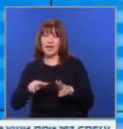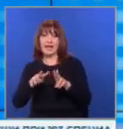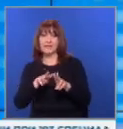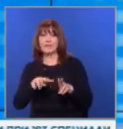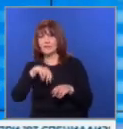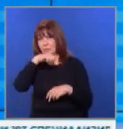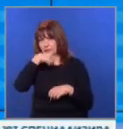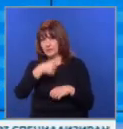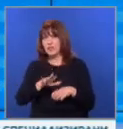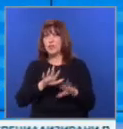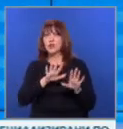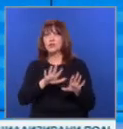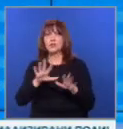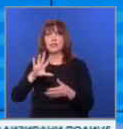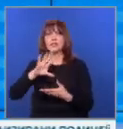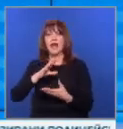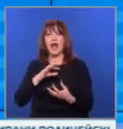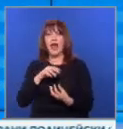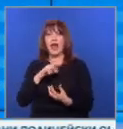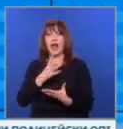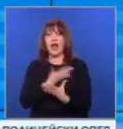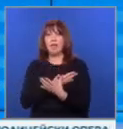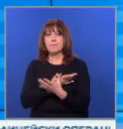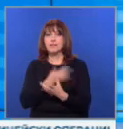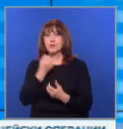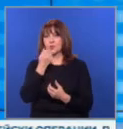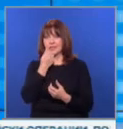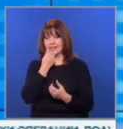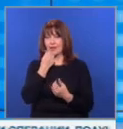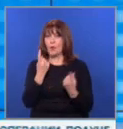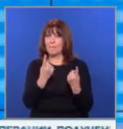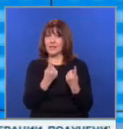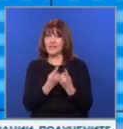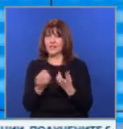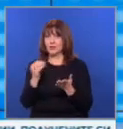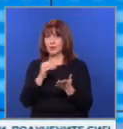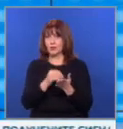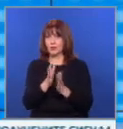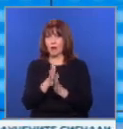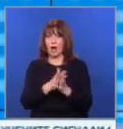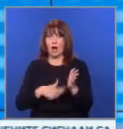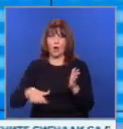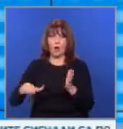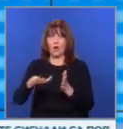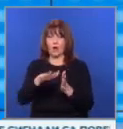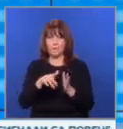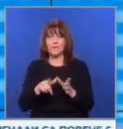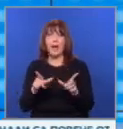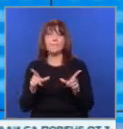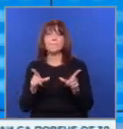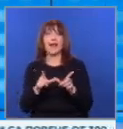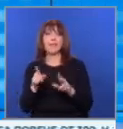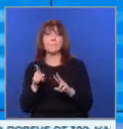безвъзмезно стотици в албанското село Постец. За срещата с медиците ни пристигнеха местни хора от целия район на Мала Преспа.